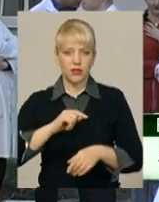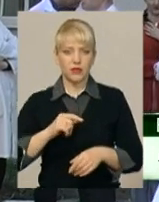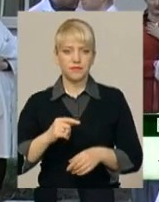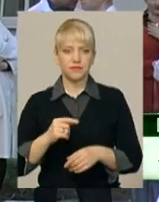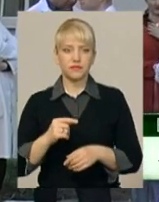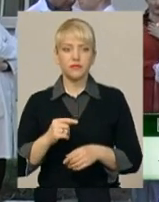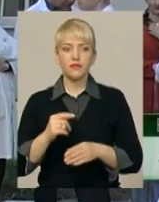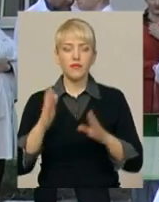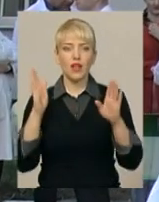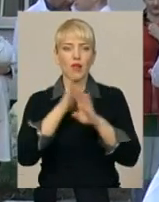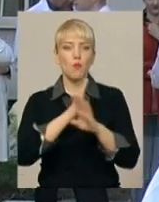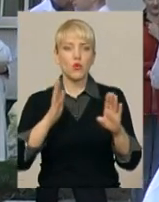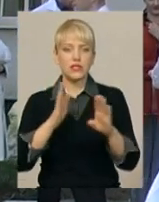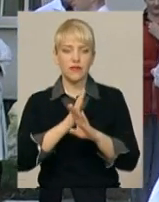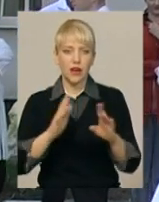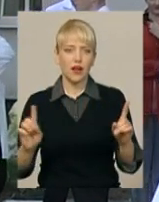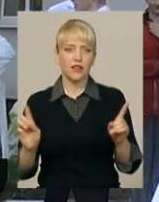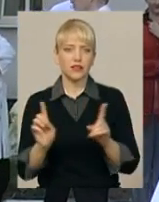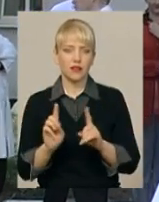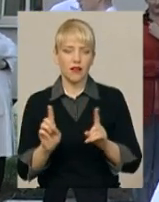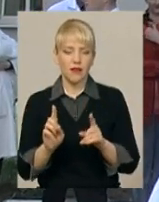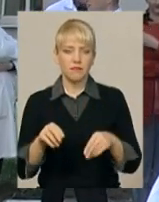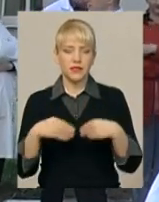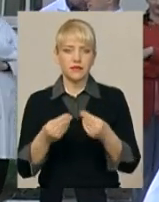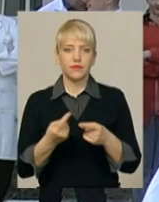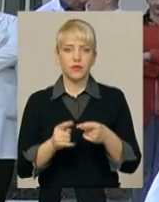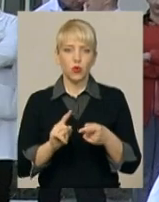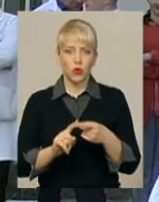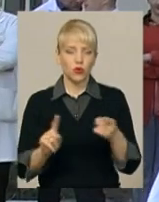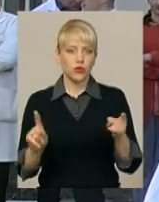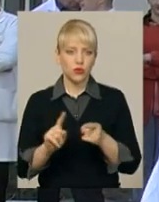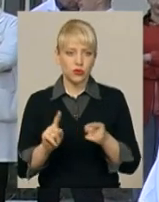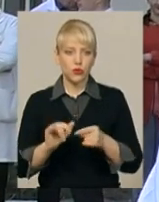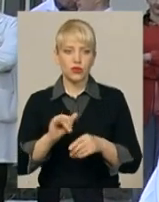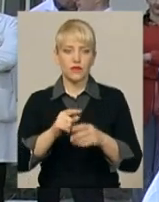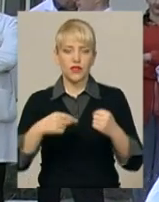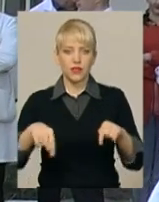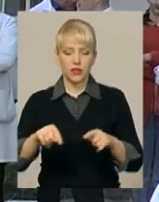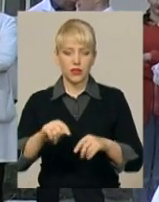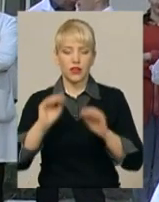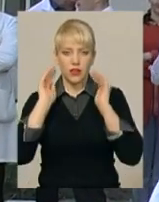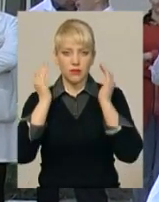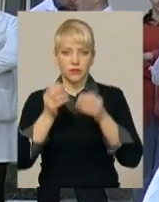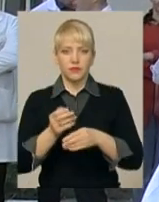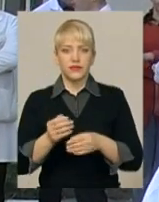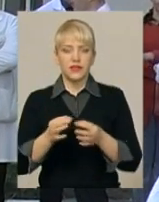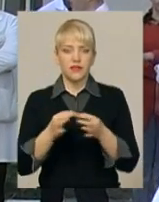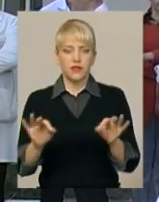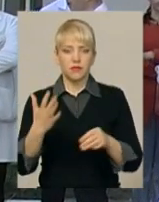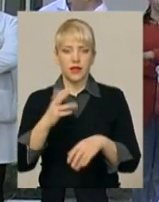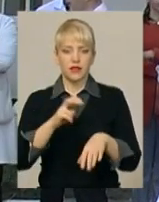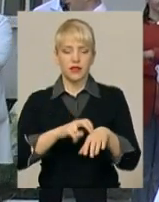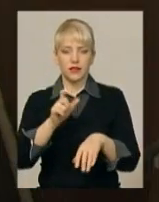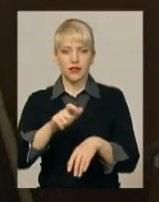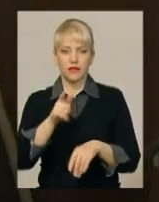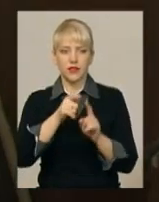атмосфера, яка привела до того, що з відділення реанімації звільнилися 5 лікарів протягом